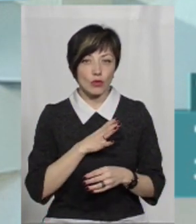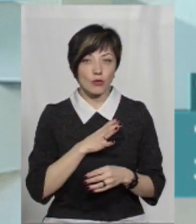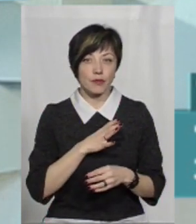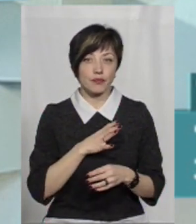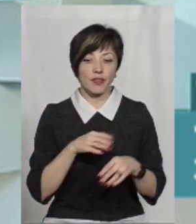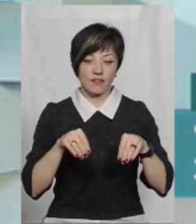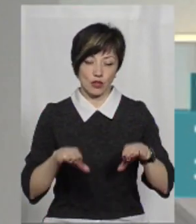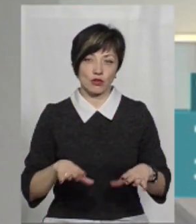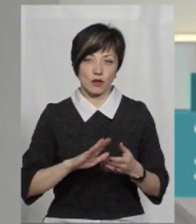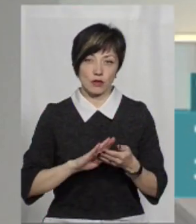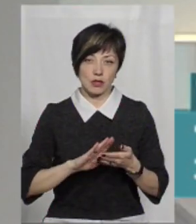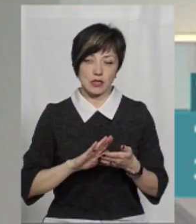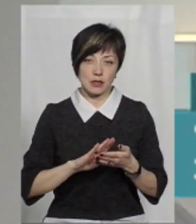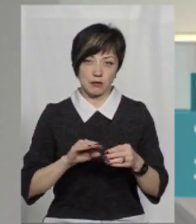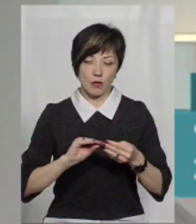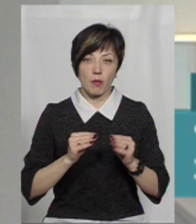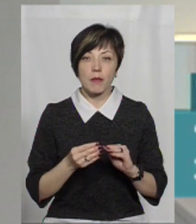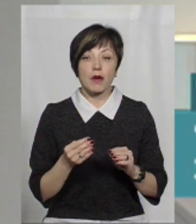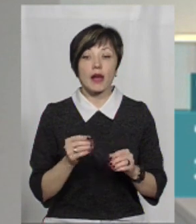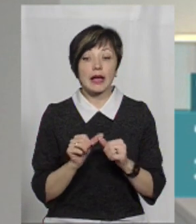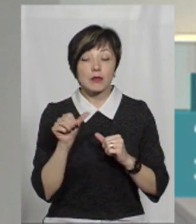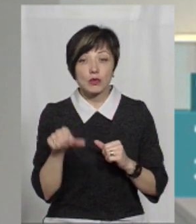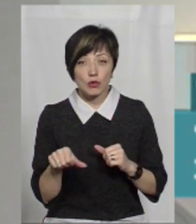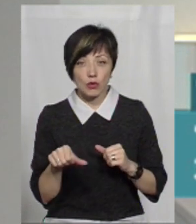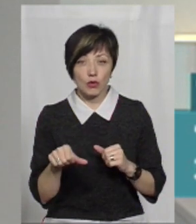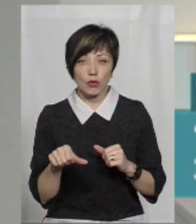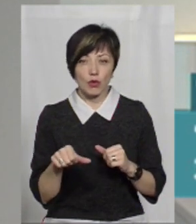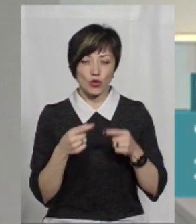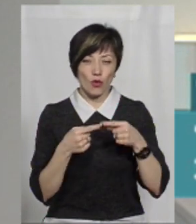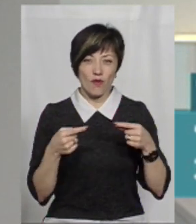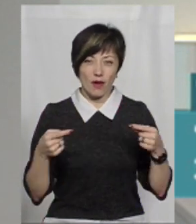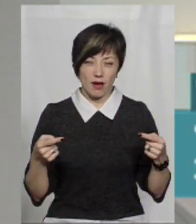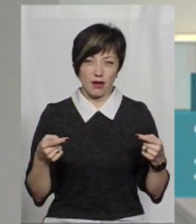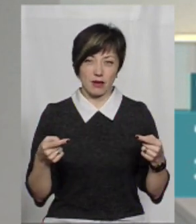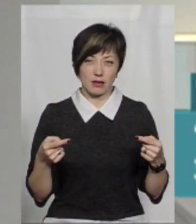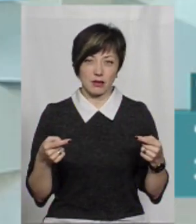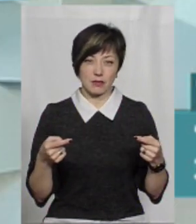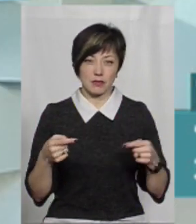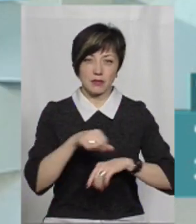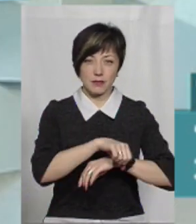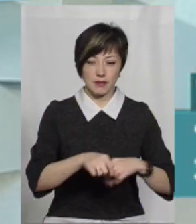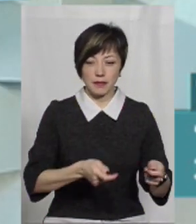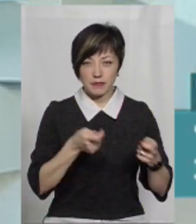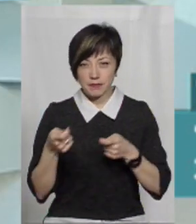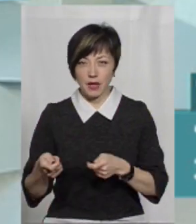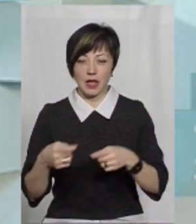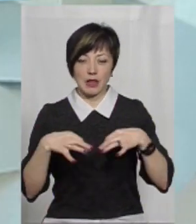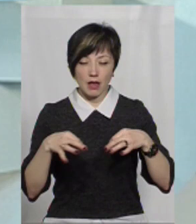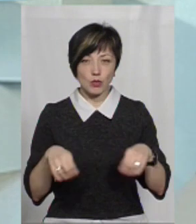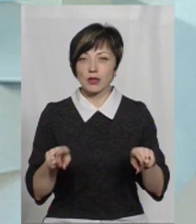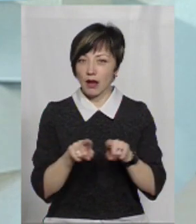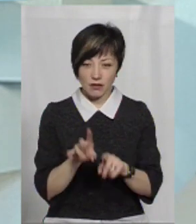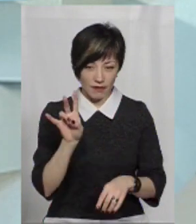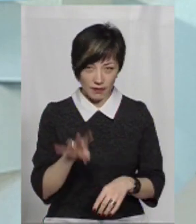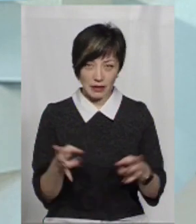все-таки виходити з ситуації. Крім того, зовнішньоекономічні товари, інші, ніж легкові транспорти, вони також